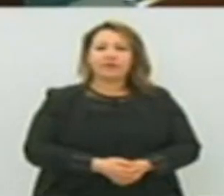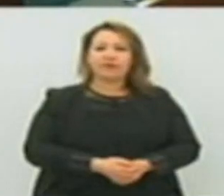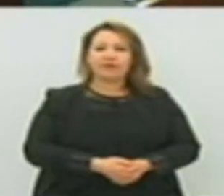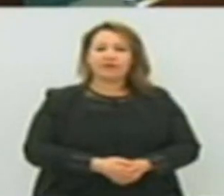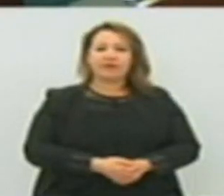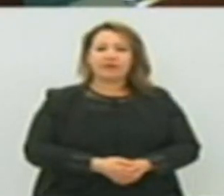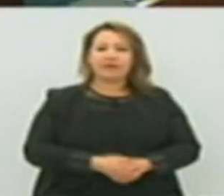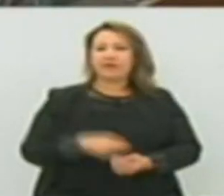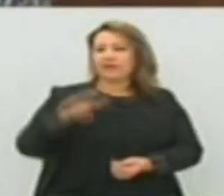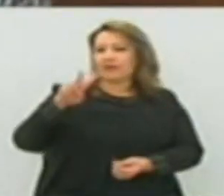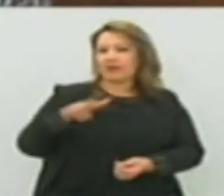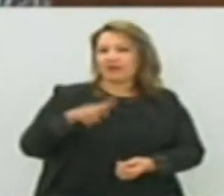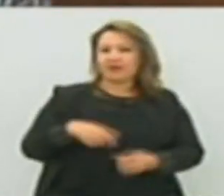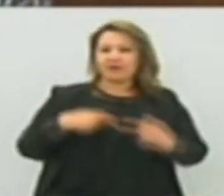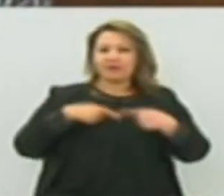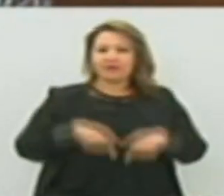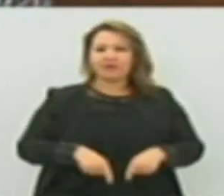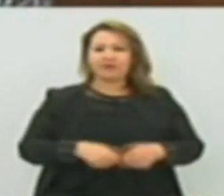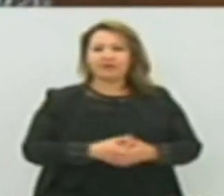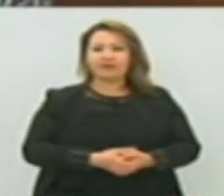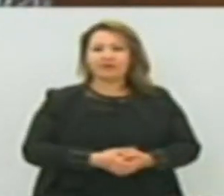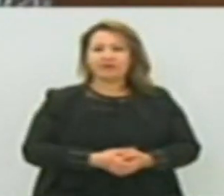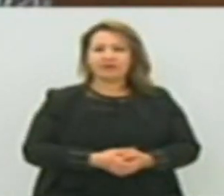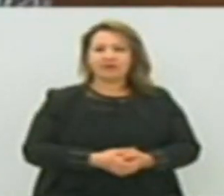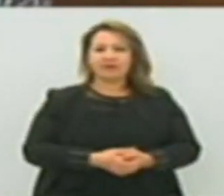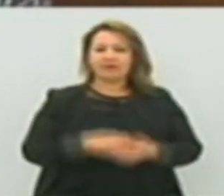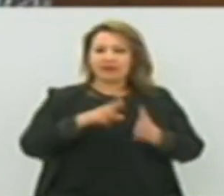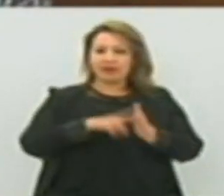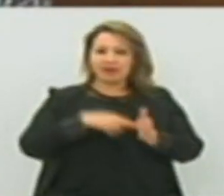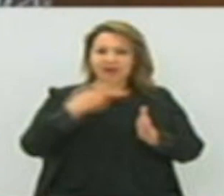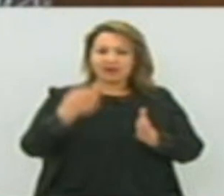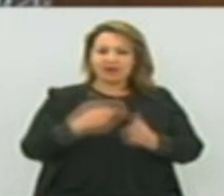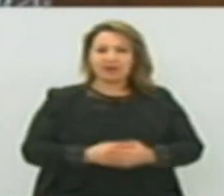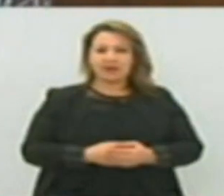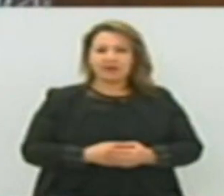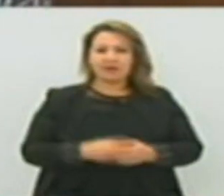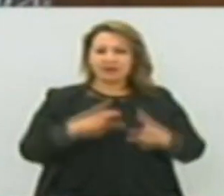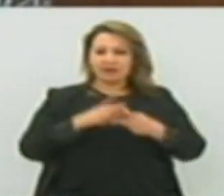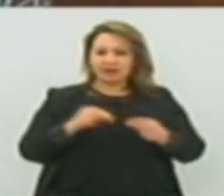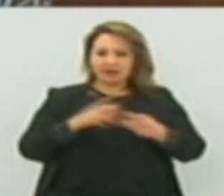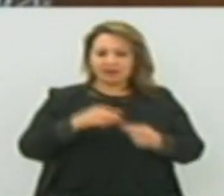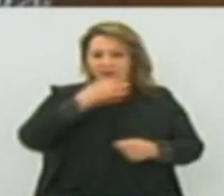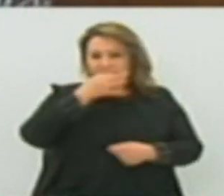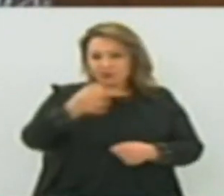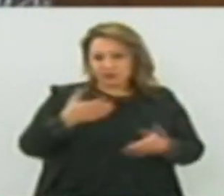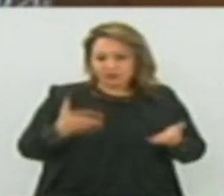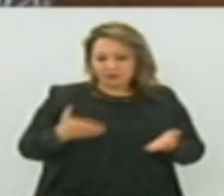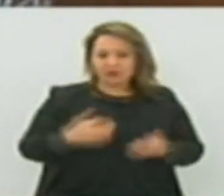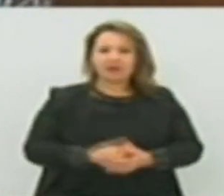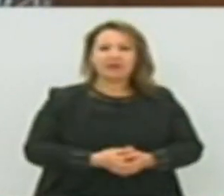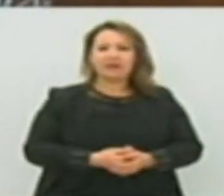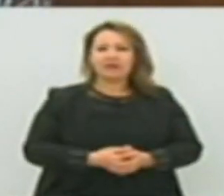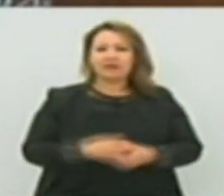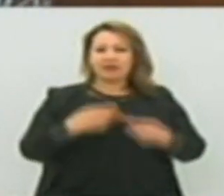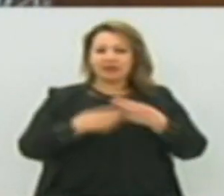في الحقيقة سيادة الوزير وكأنك أعت سرد ما ذكرته لك لم